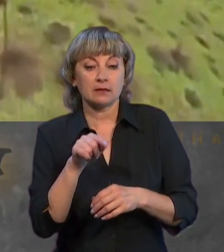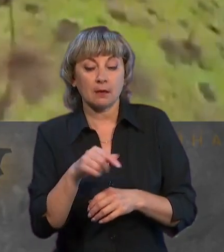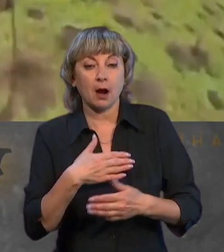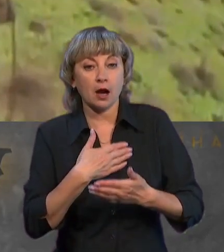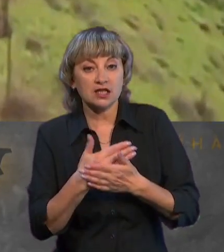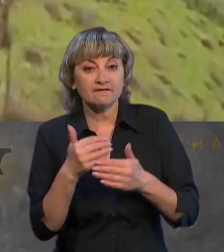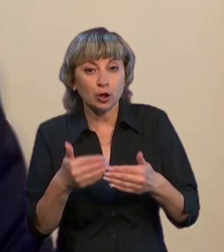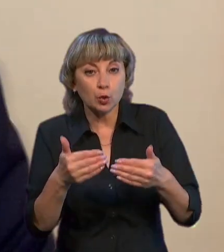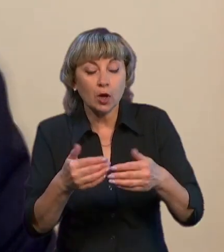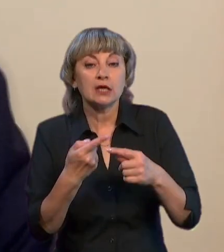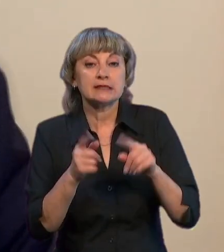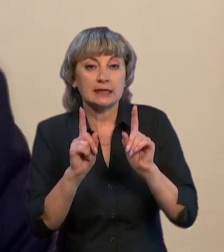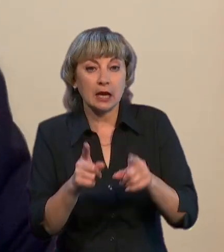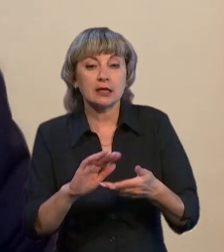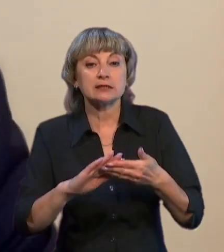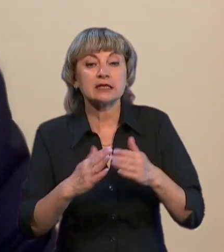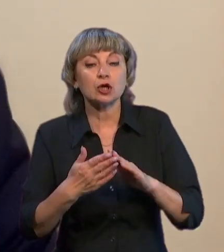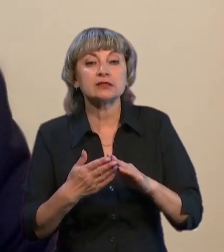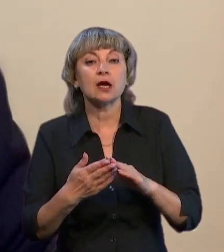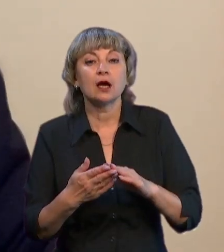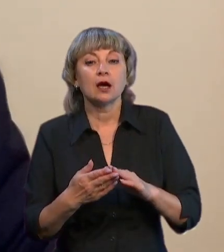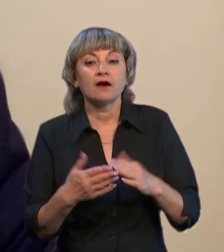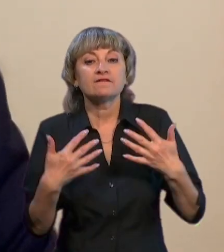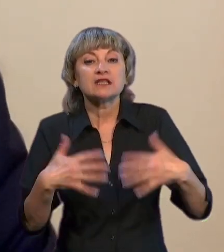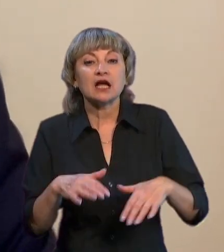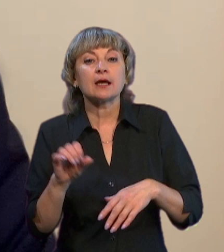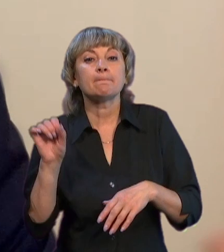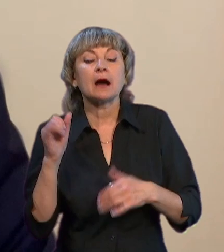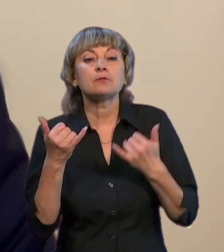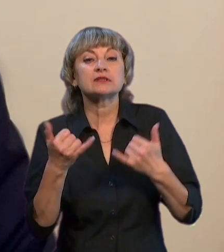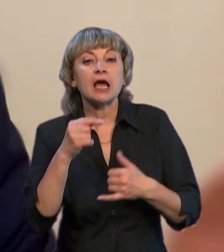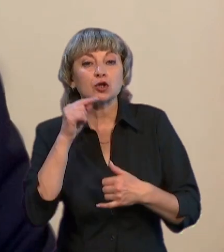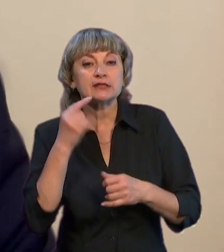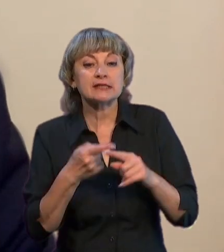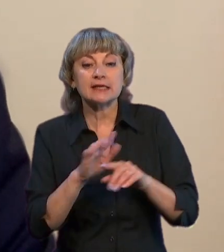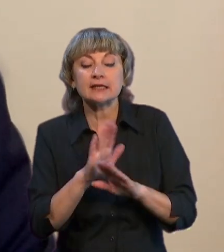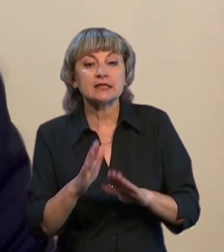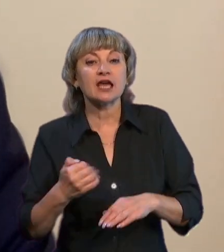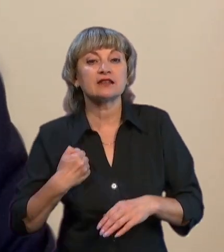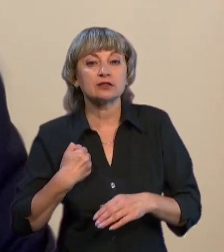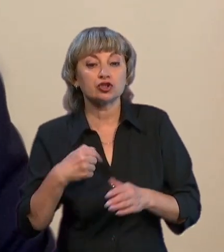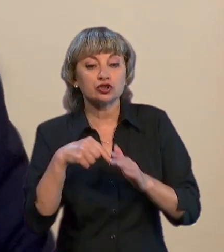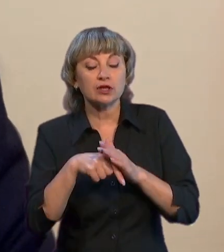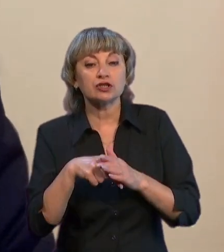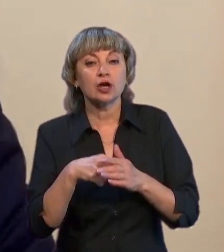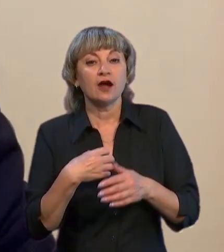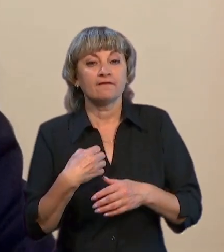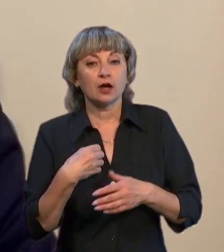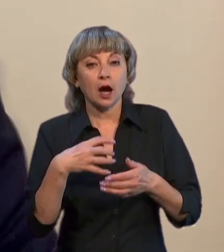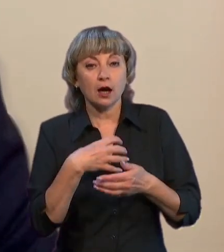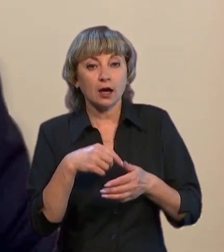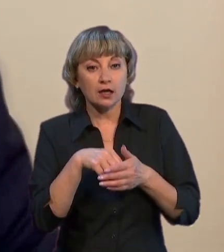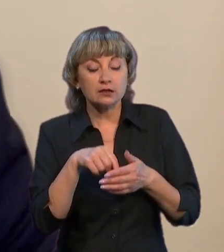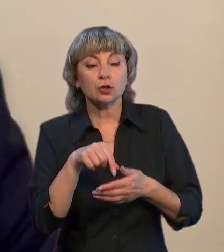рухаємося. І це реальна ситуація. Тому що втрата Бахмуту для Росії – це не тільки тактичне значення військового характеру, це вже